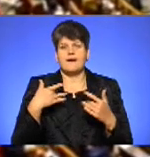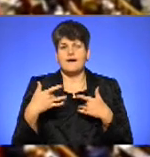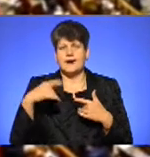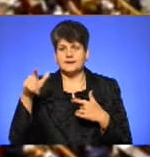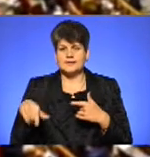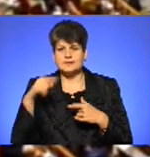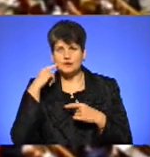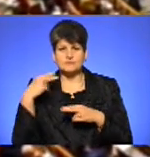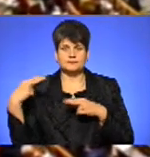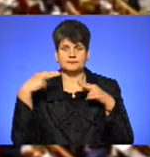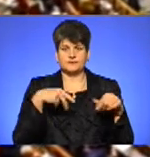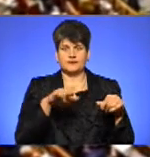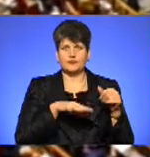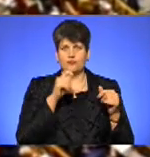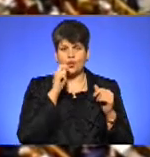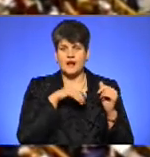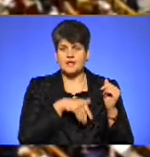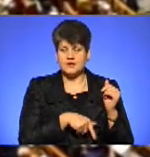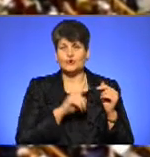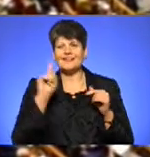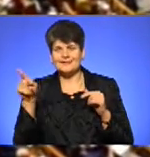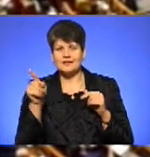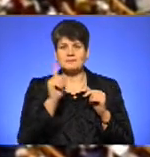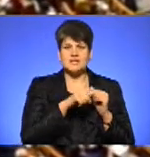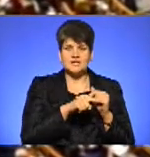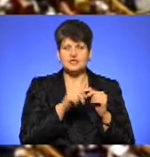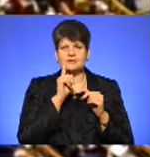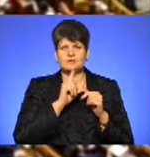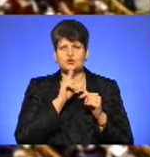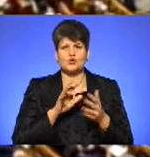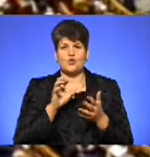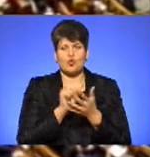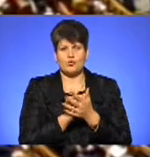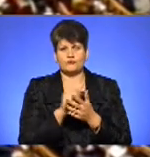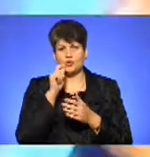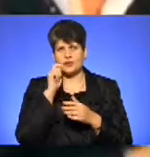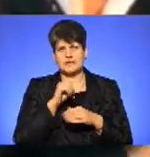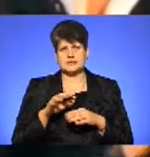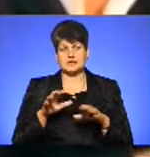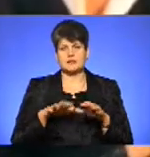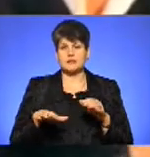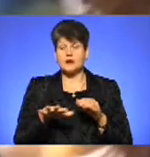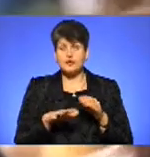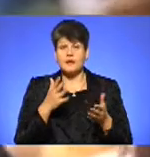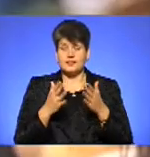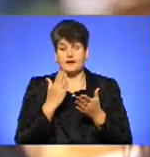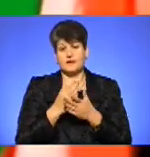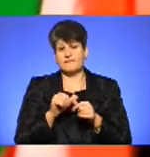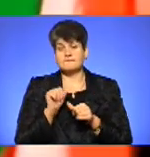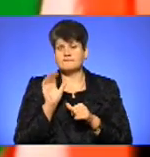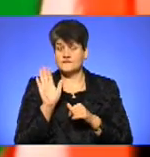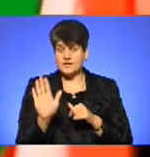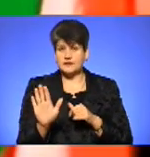території України і тим, і іншим на тимчасово окупованих українських територіях. Однак є виключення. У